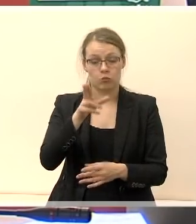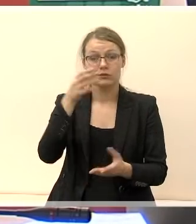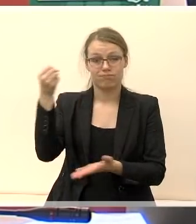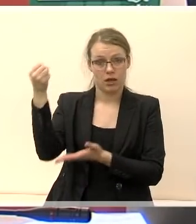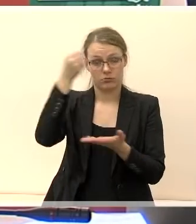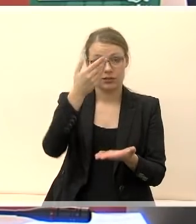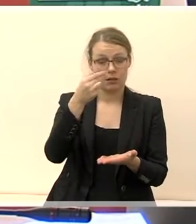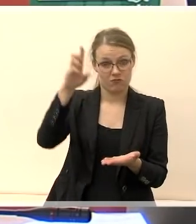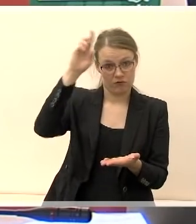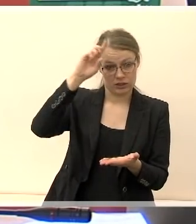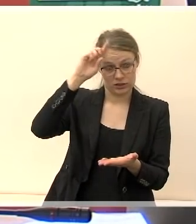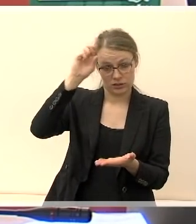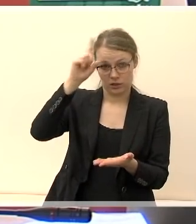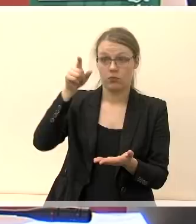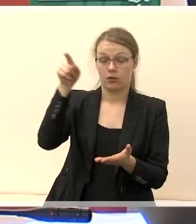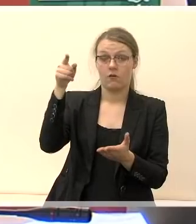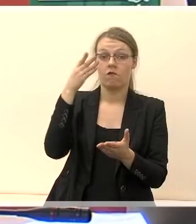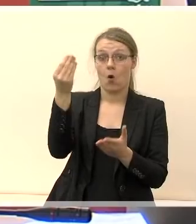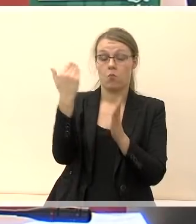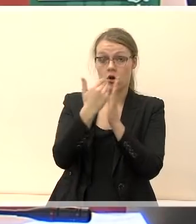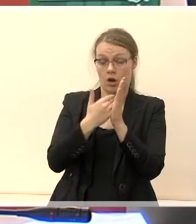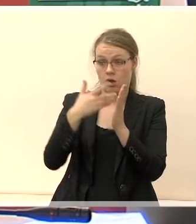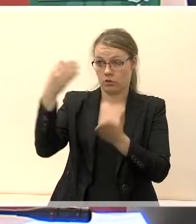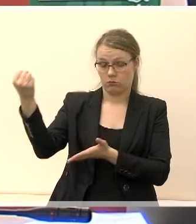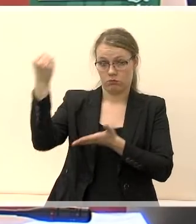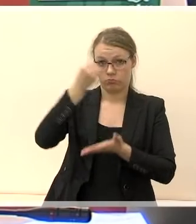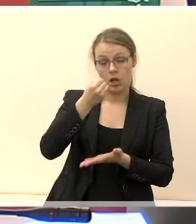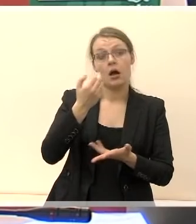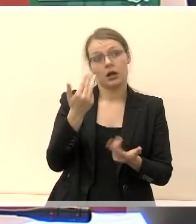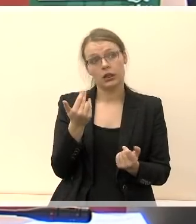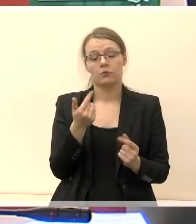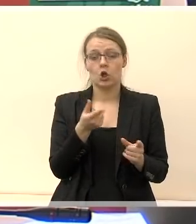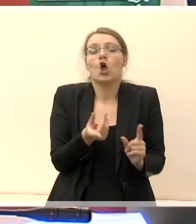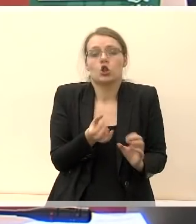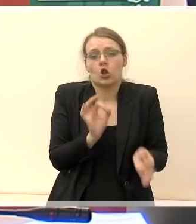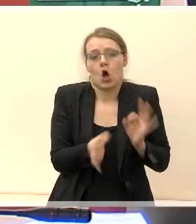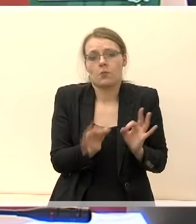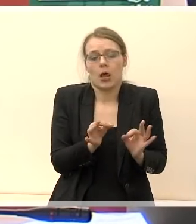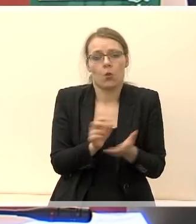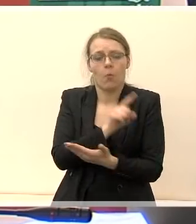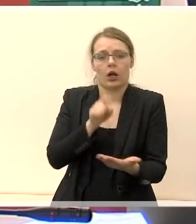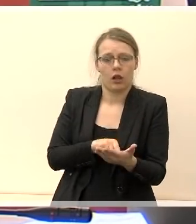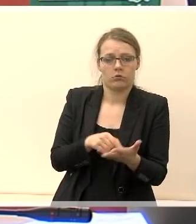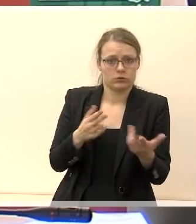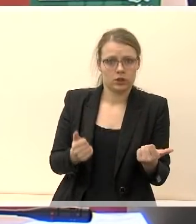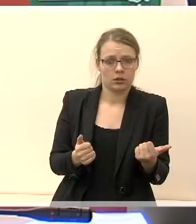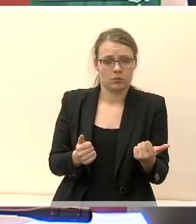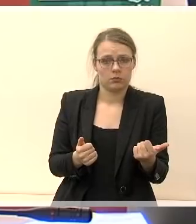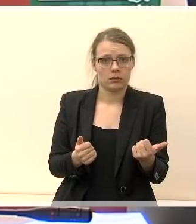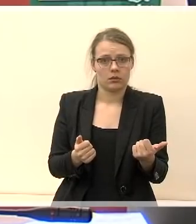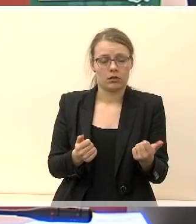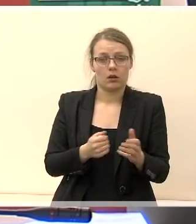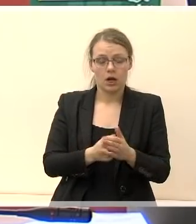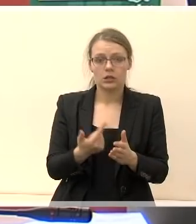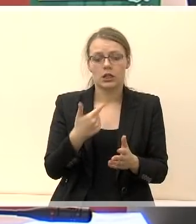vyriausybės ir valstybės investicijų programos. Tai turbūt tas klausimas yra naturalus ir labai vieto ir korektiškas. Ir aš manau, kad